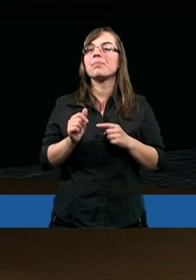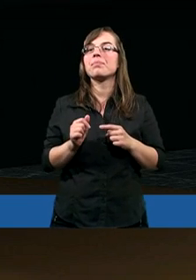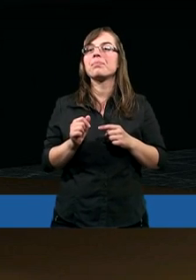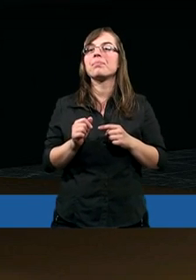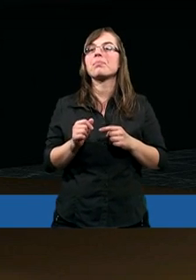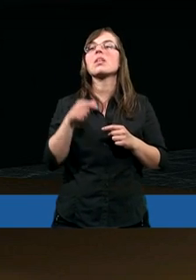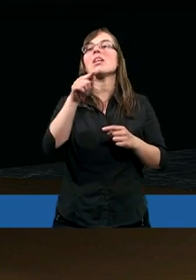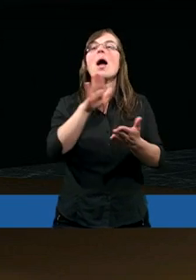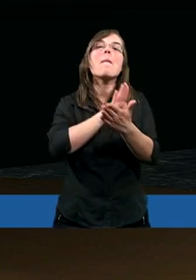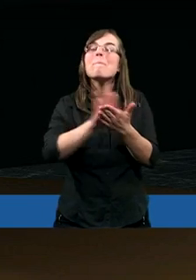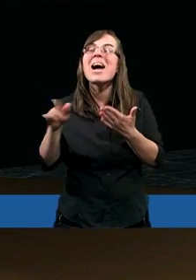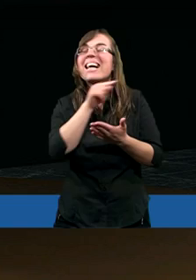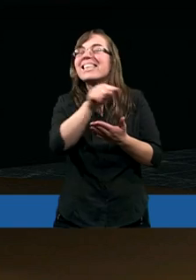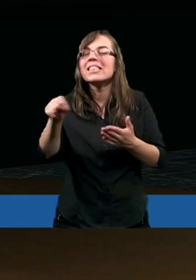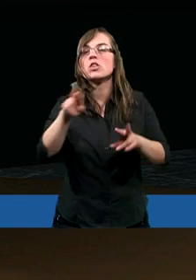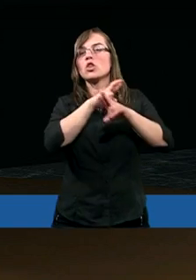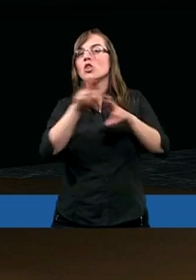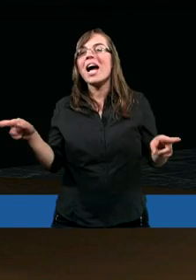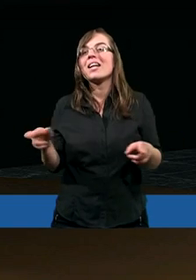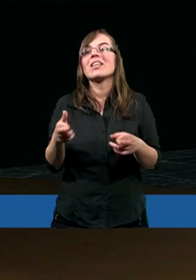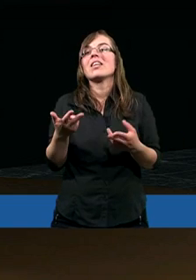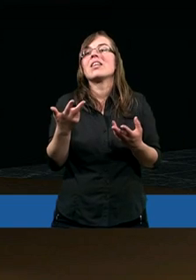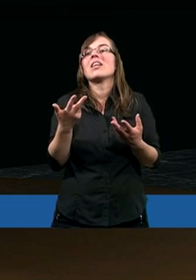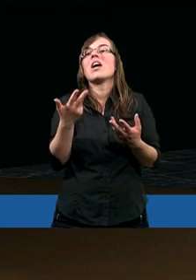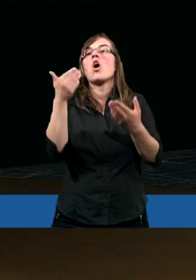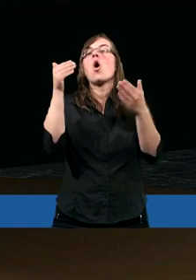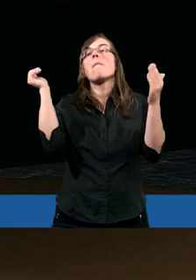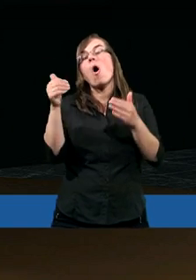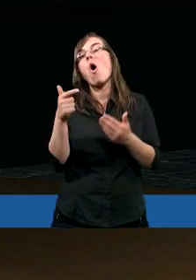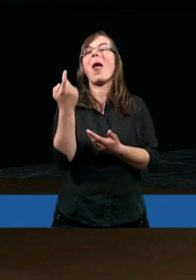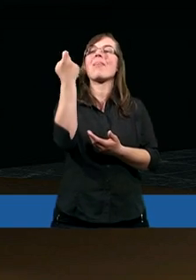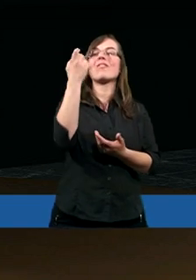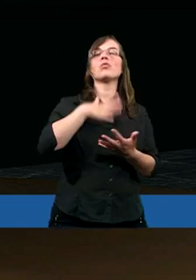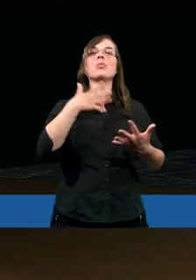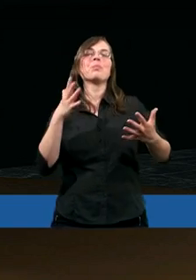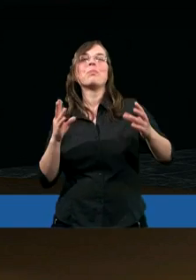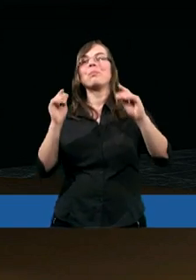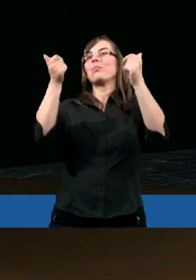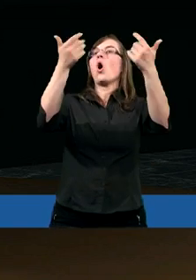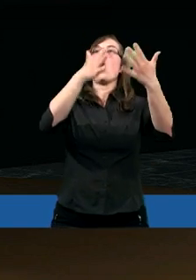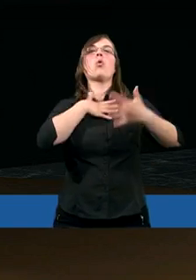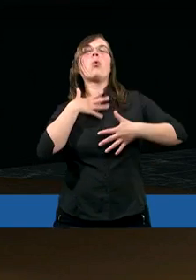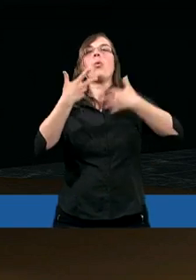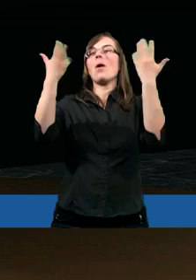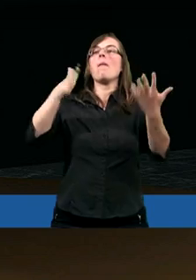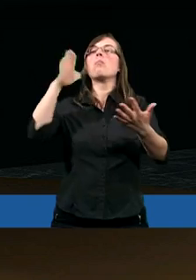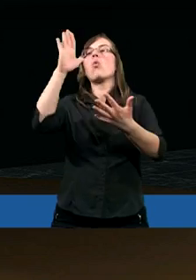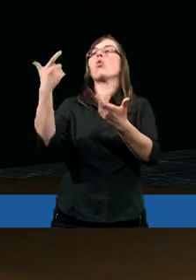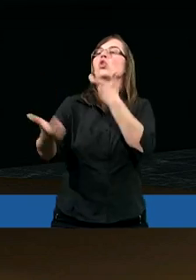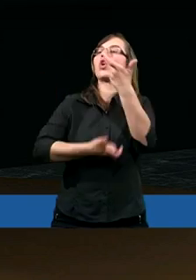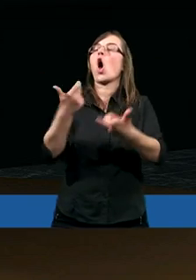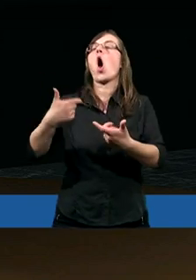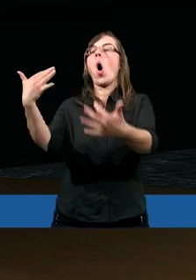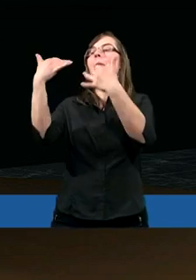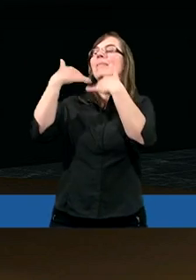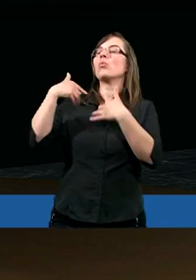Więc bez tych rzeczy można na moment zachłysnąć się tym, co Bóg dla mnie zrobił, poznając to i